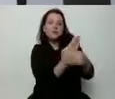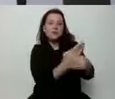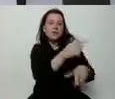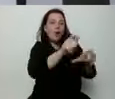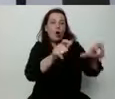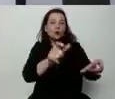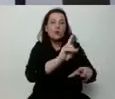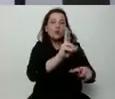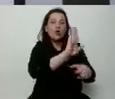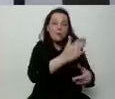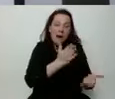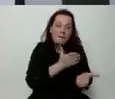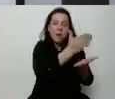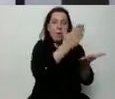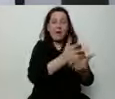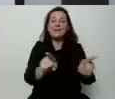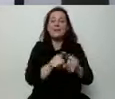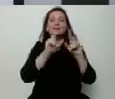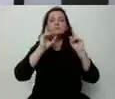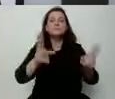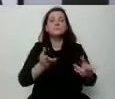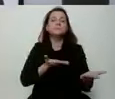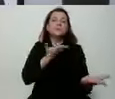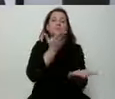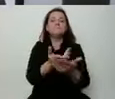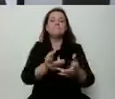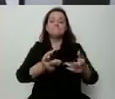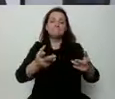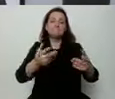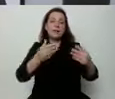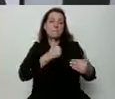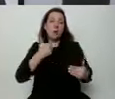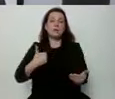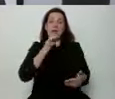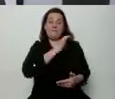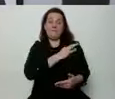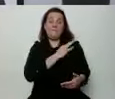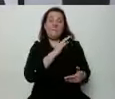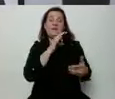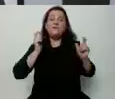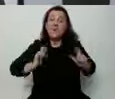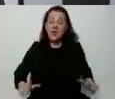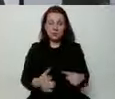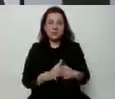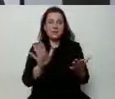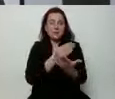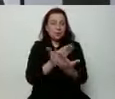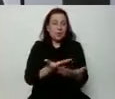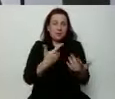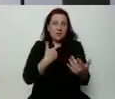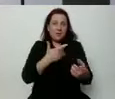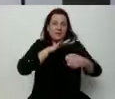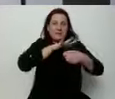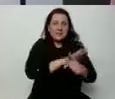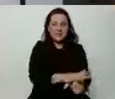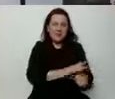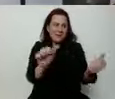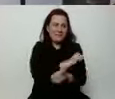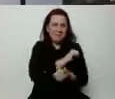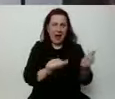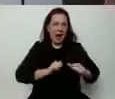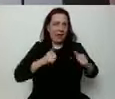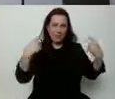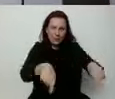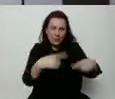konkretne propozycje dla polskiej wsi, czy walka o to, żeby nikt nie był dzisiaj dyskryminowany, żeby pomagać